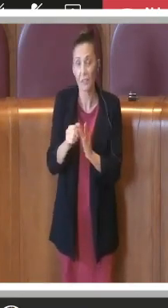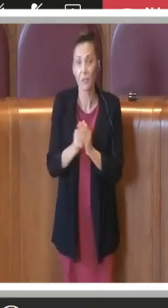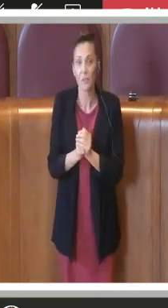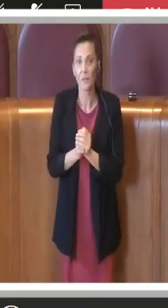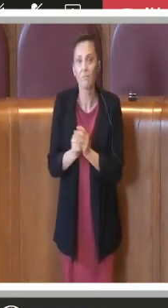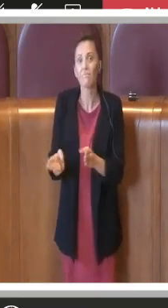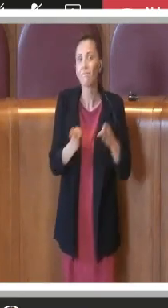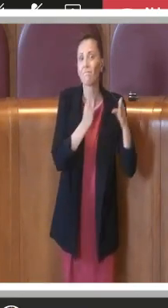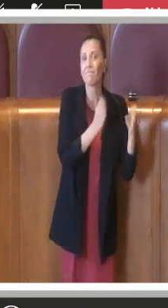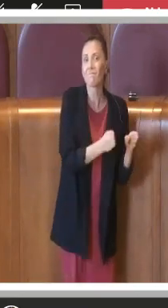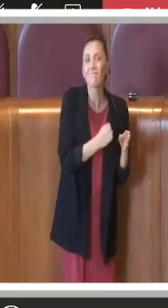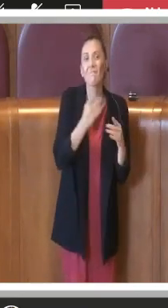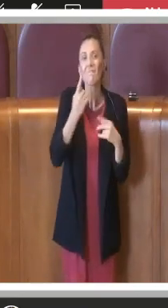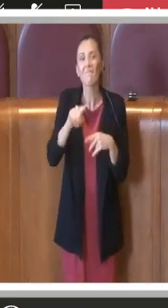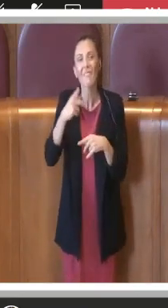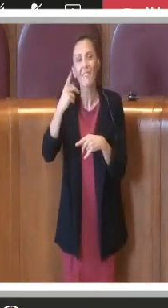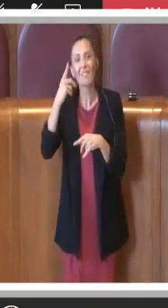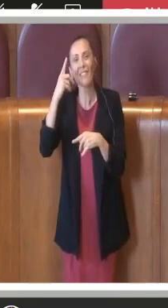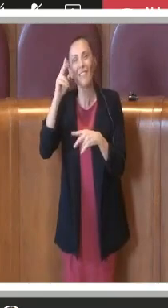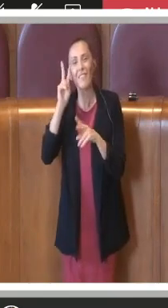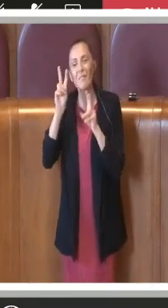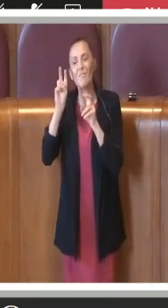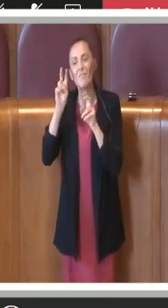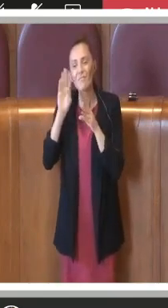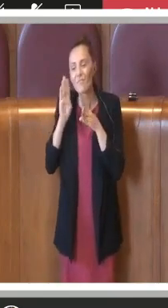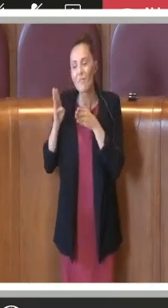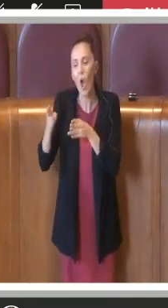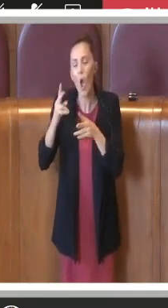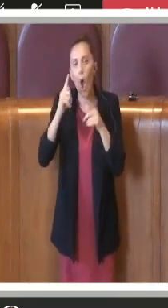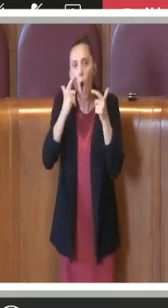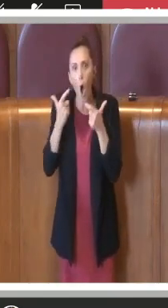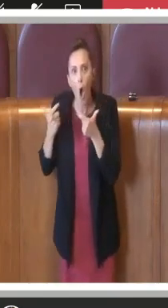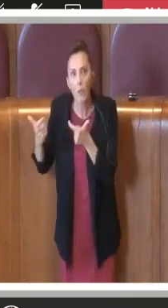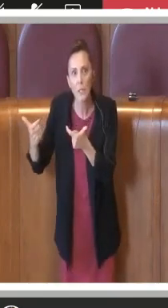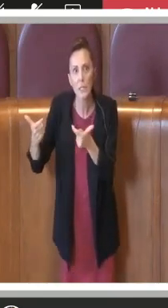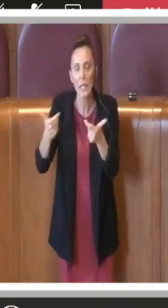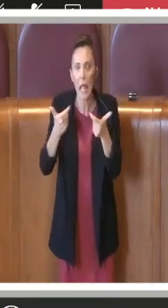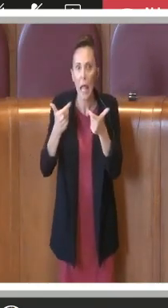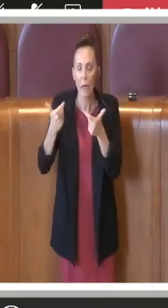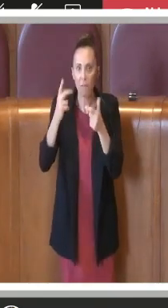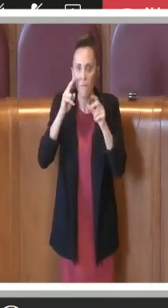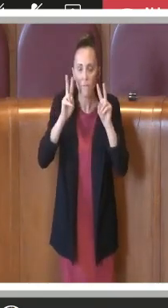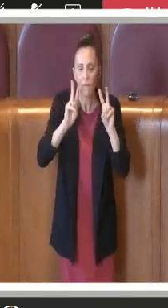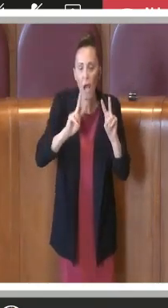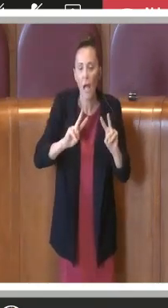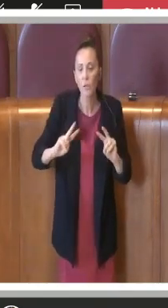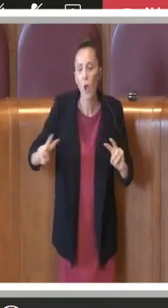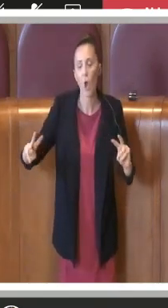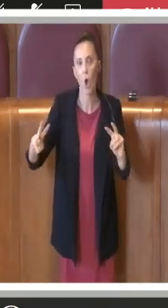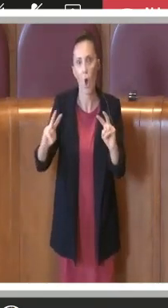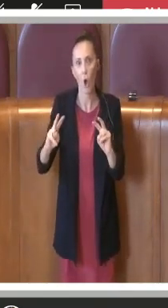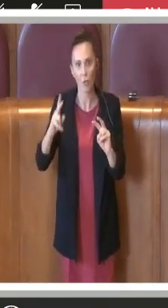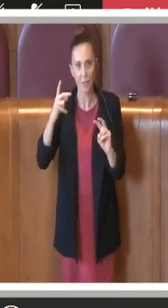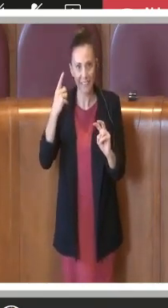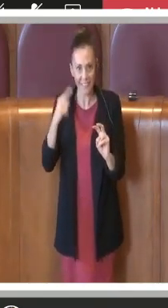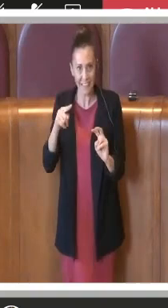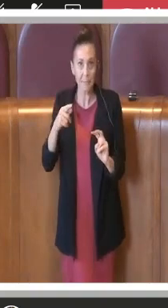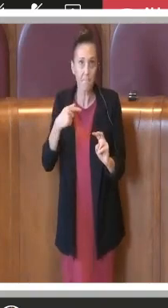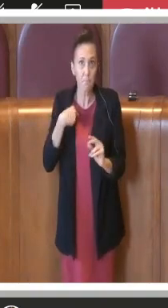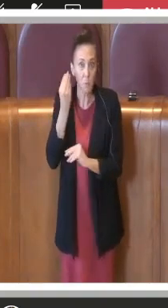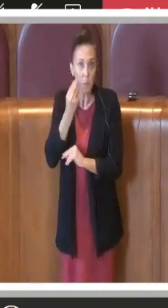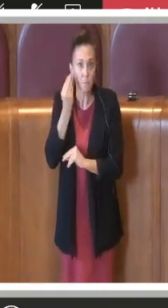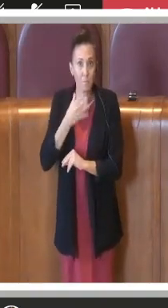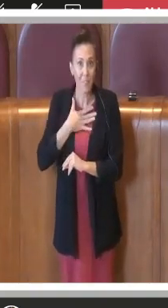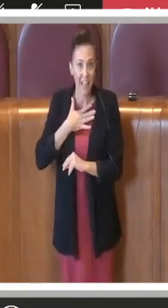gli osservatori, sugli osservatori oggettivamente emendamento, io